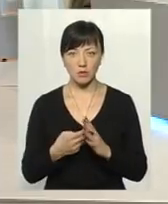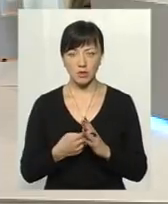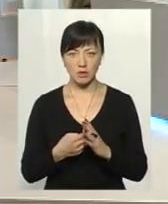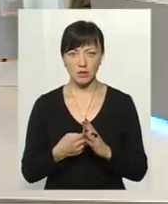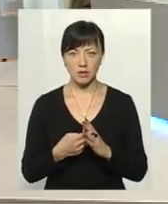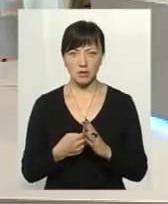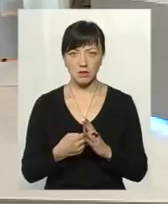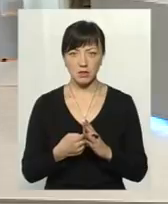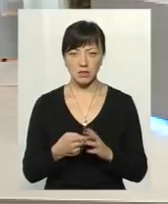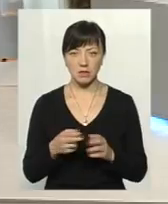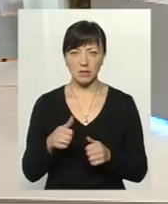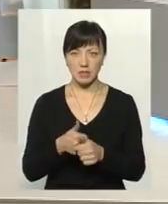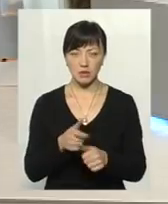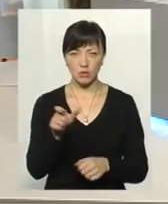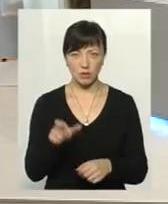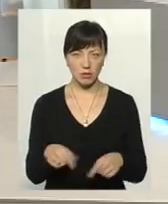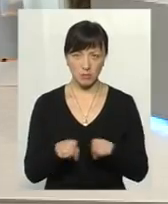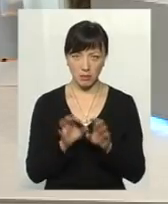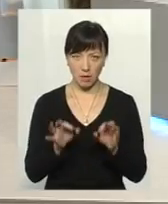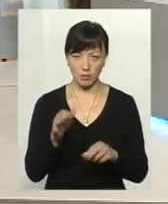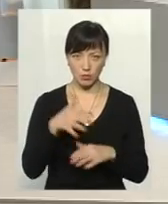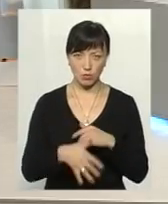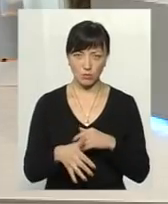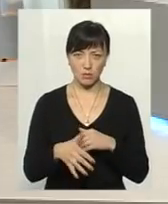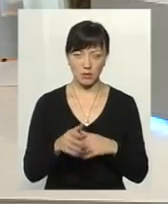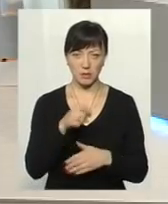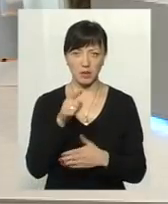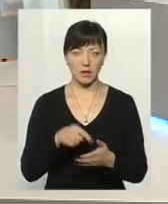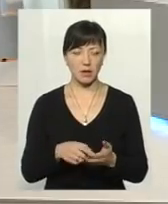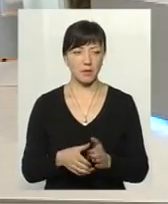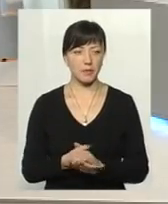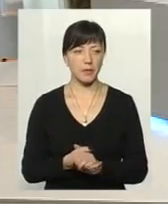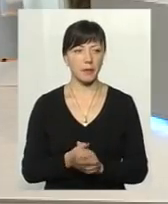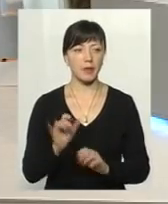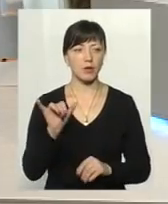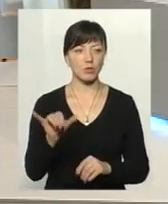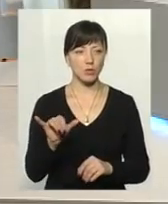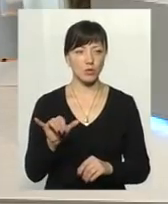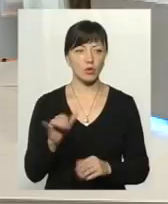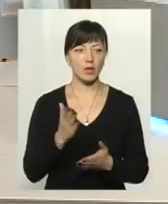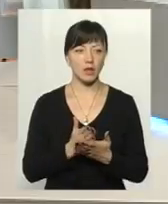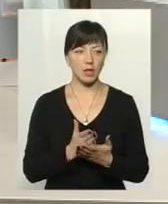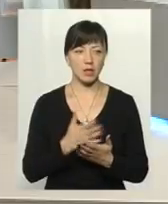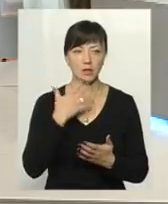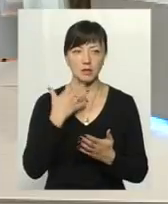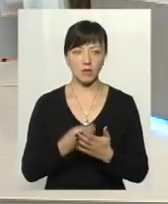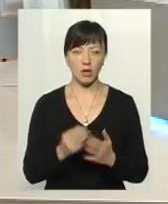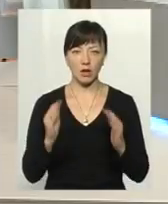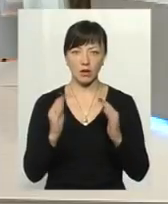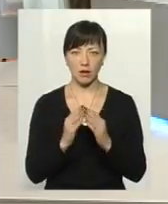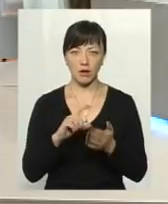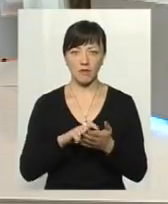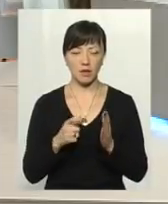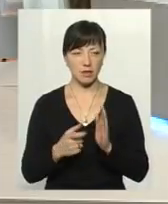йшла за цією людиною. Я так зрозуміла чоловіка. Дивіться, в нього в даному випадку є своє осель, є своя